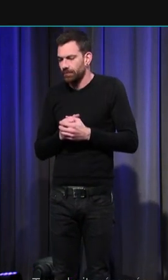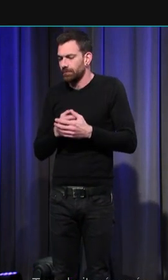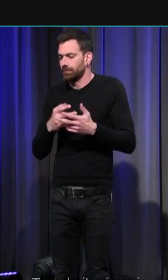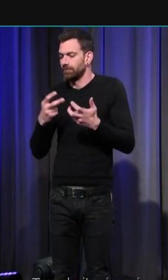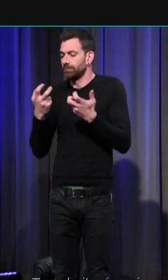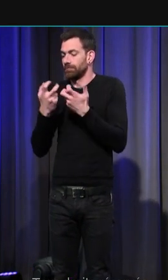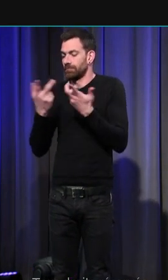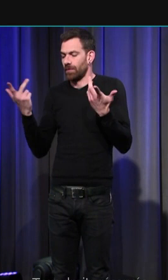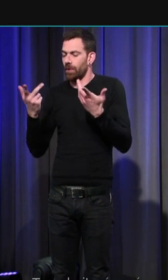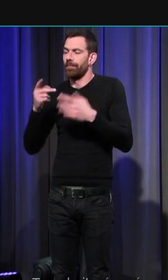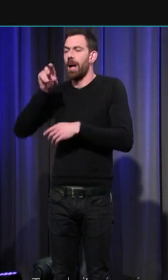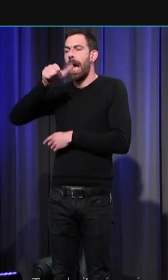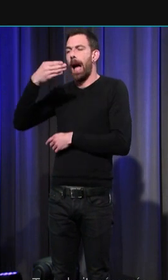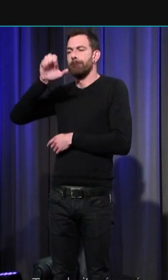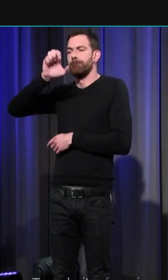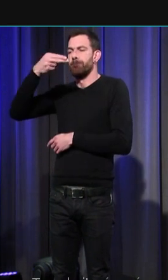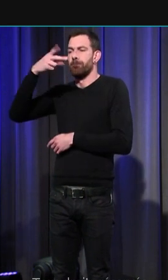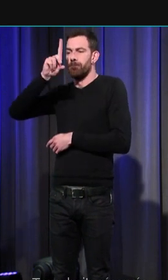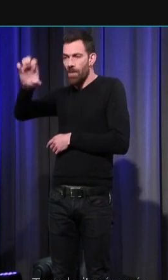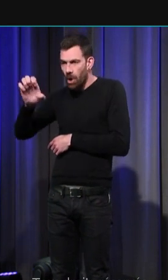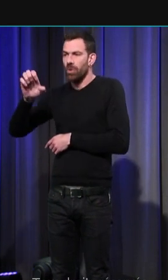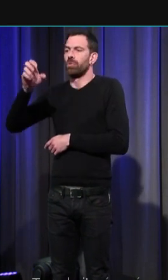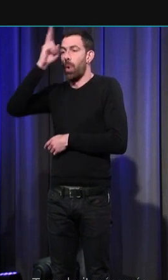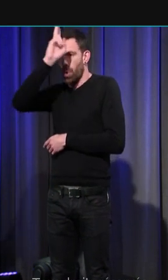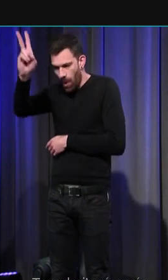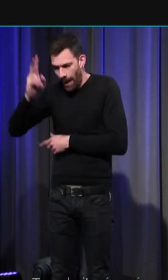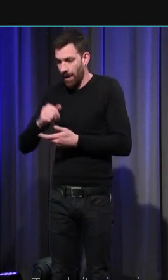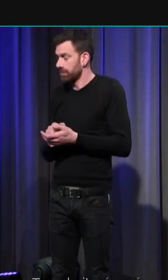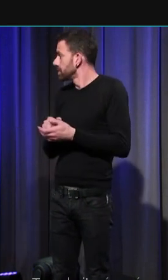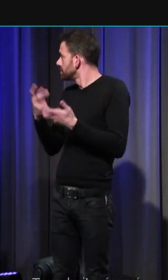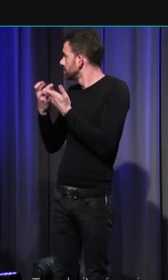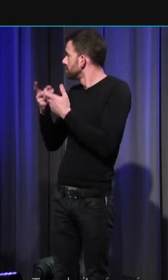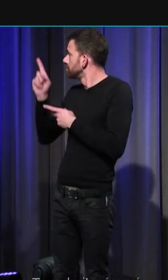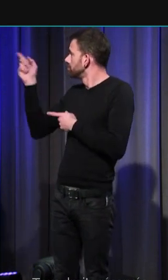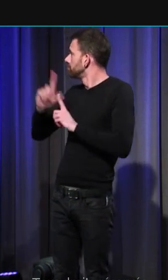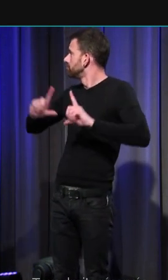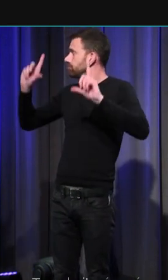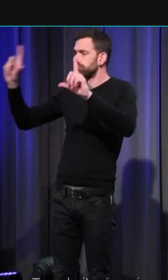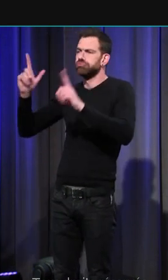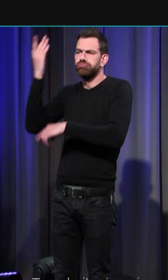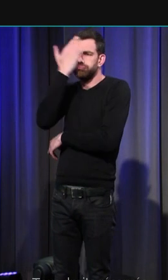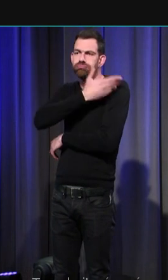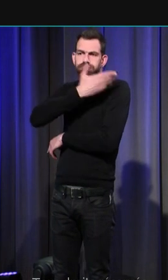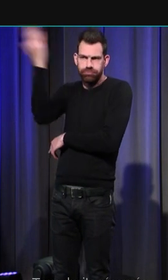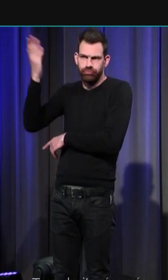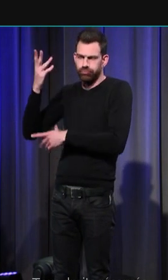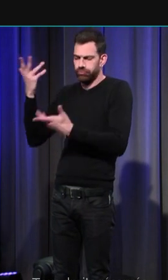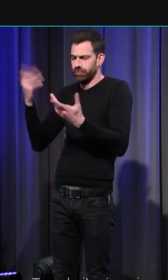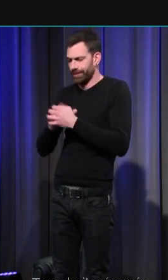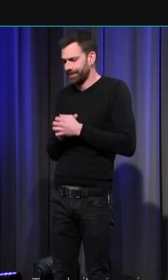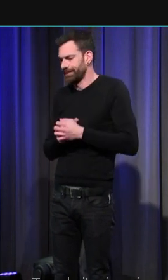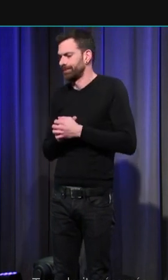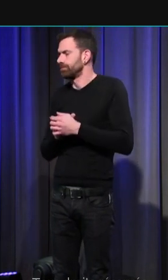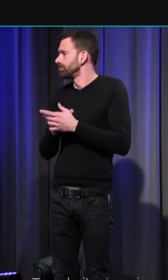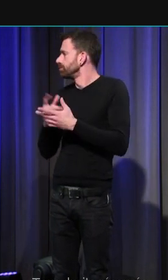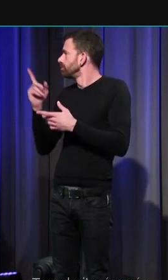'amende honorable on le voit par exemple dans ce célèbre épisode connu de tous qui fait partie des vignettes de ce qui est